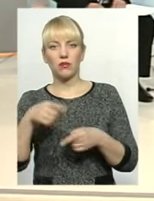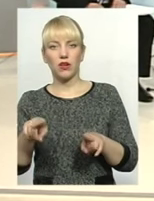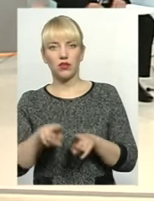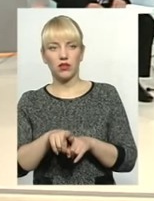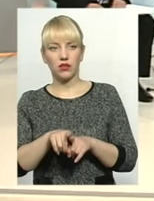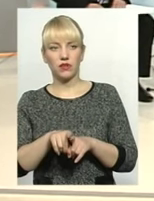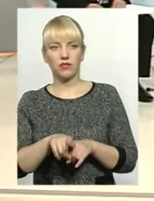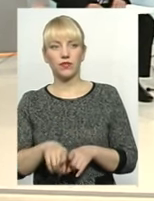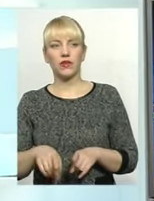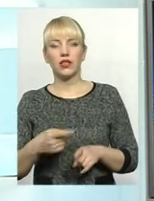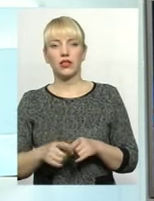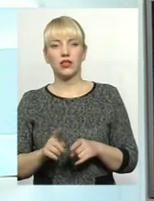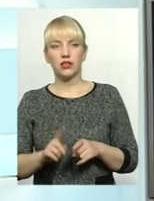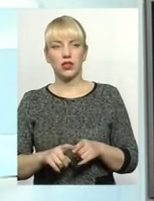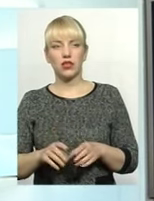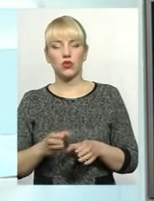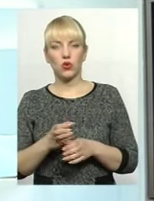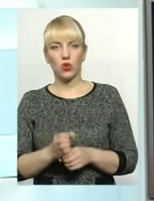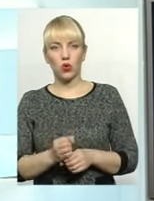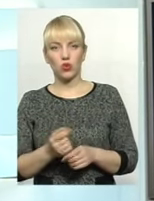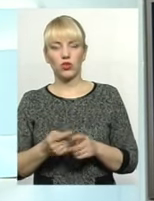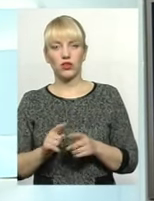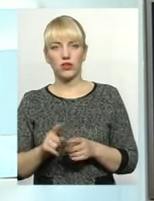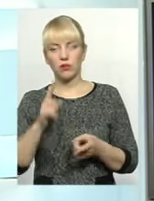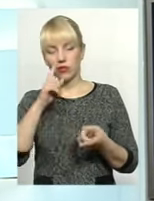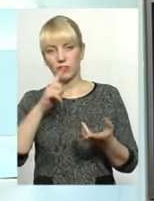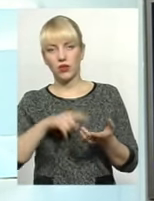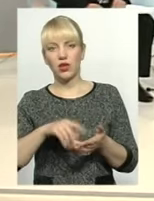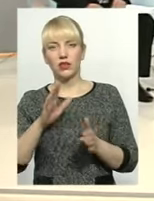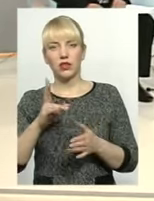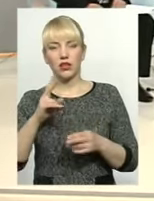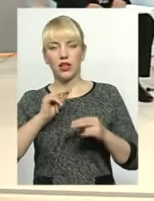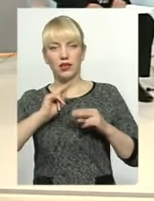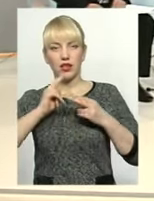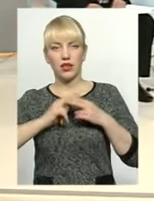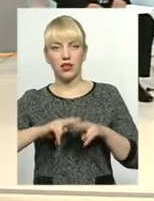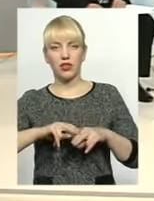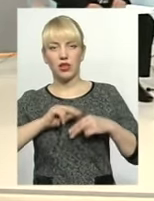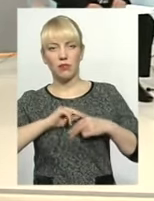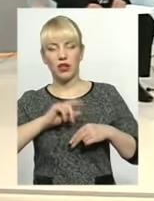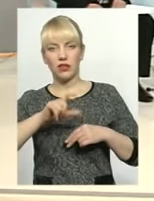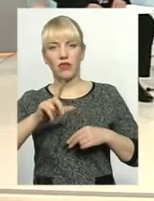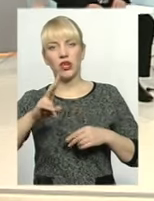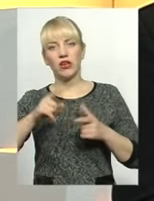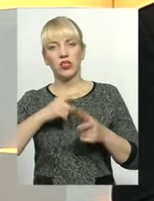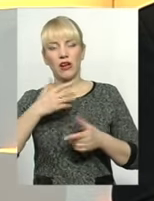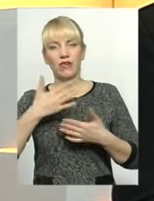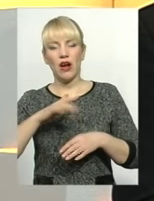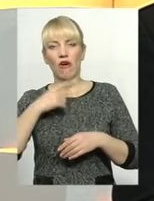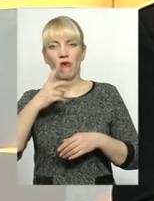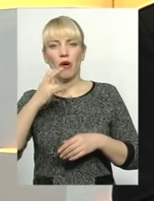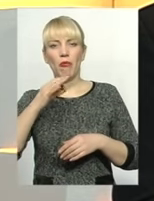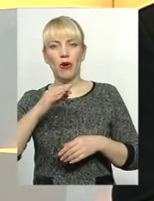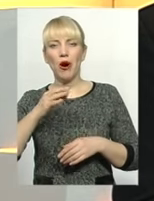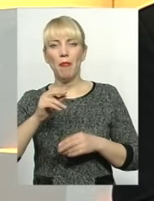Тобто ця хвиля скорочення, вона зачепить лише технічних працівників, чи ми вже говоримо, хто педагогічний На сьогоднішній день вона в